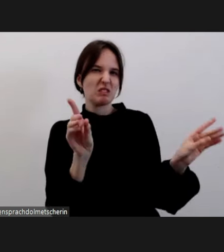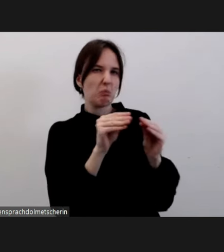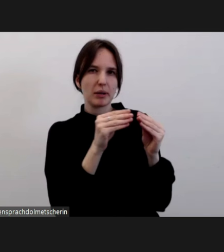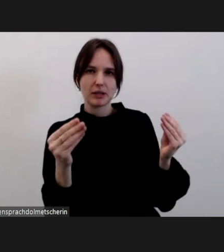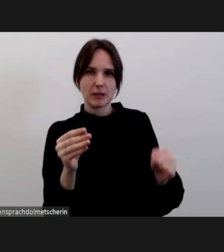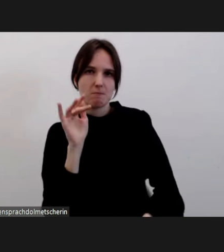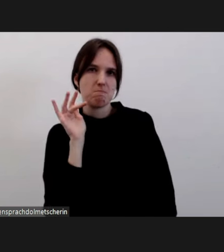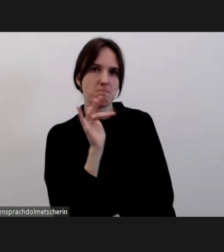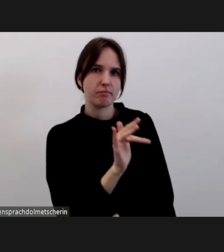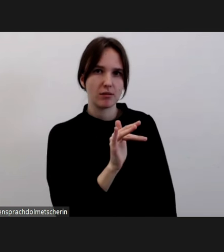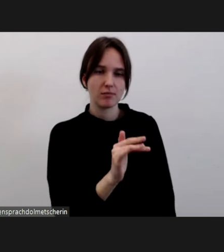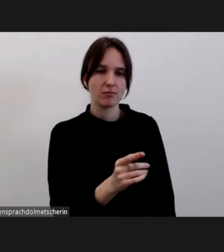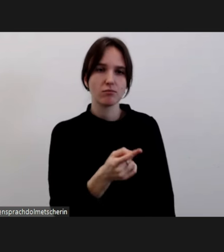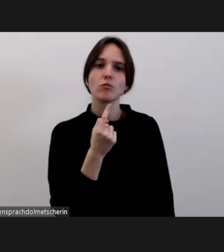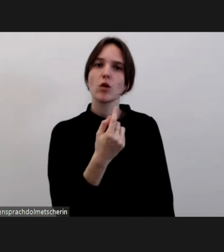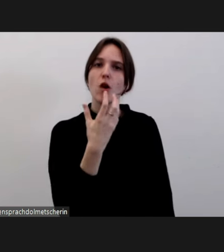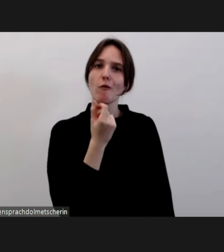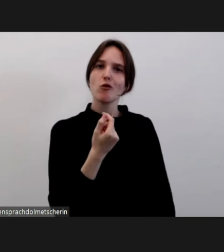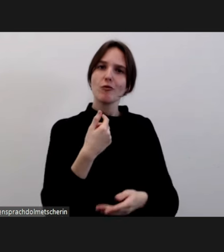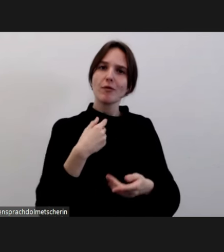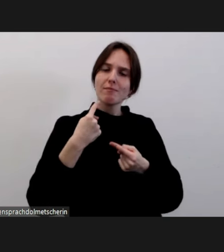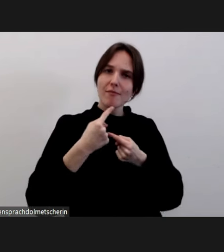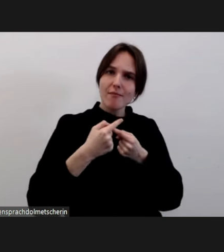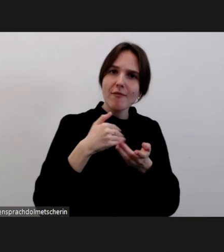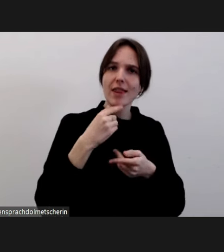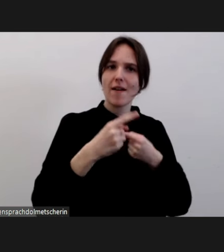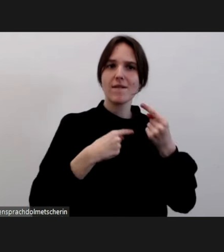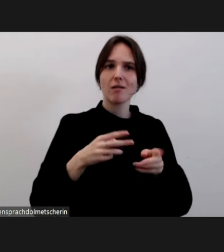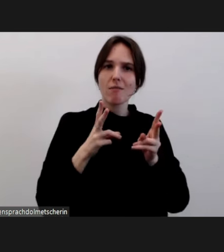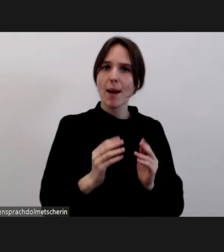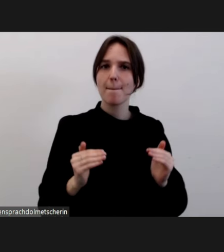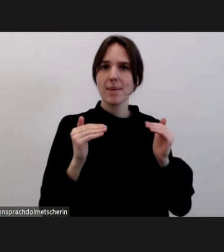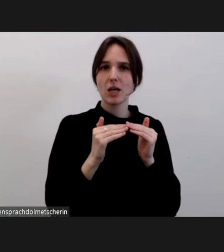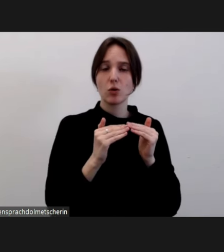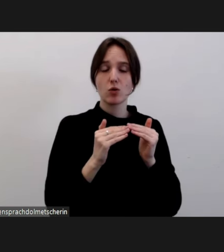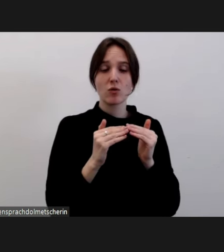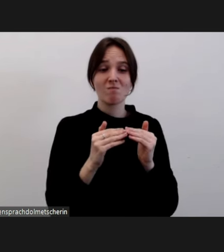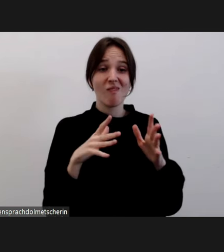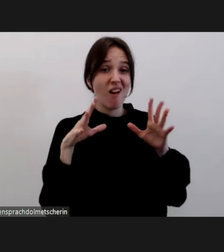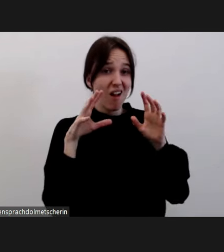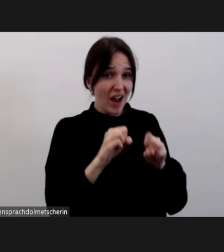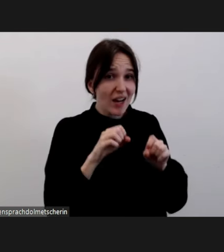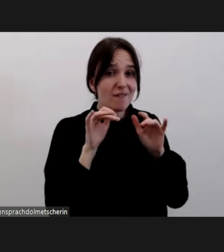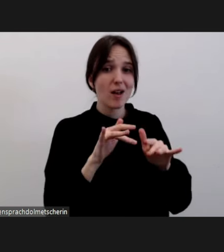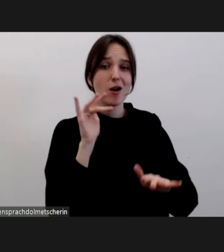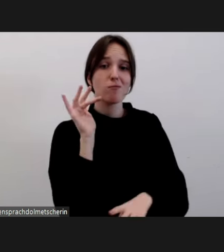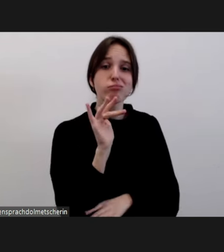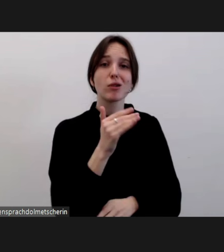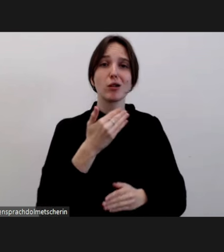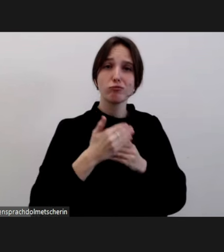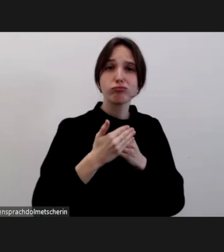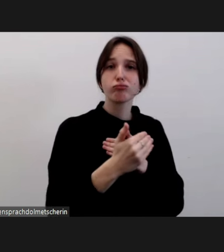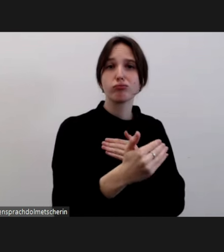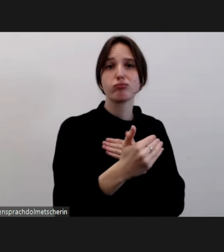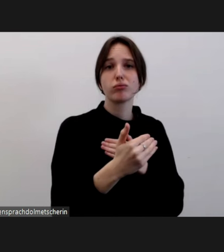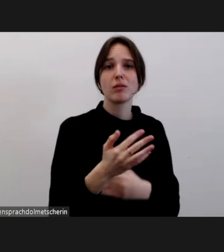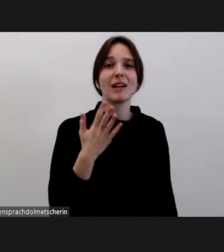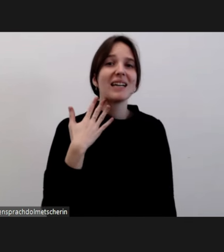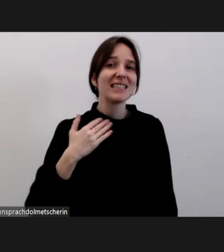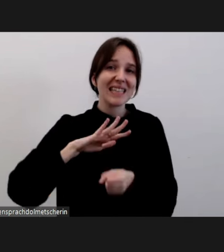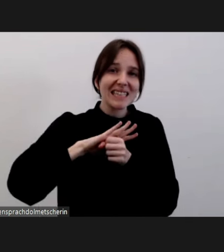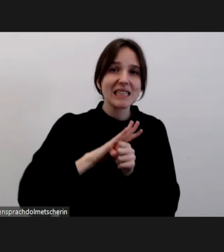ein progressives Geschlechterverhältnis einsetzen. Sie werden angegriffen und sind regelmäßig mit sexistischen,